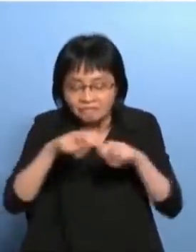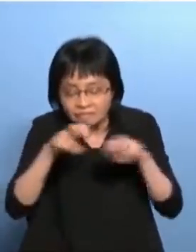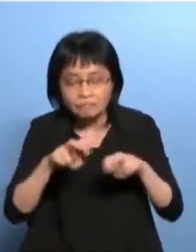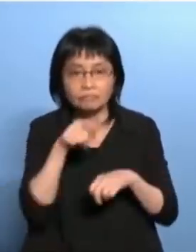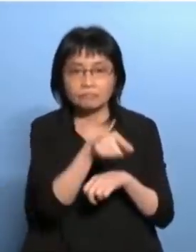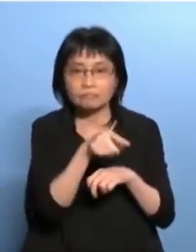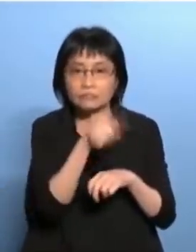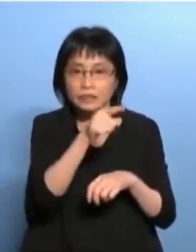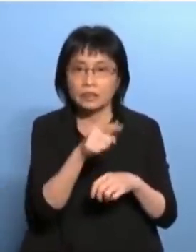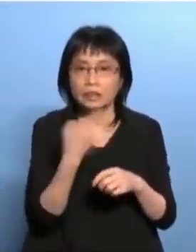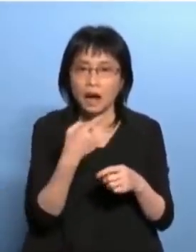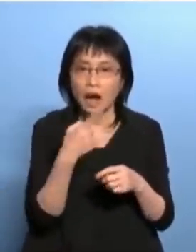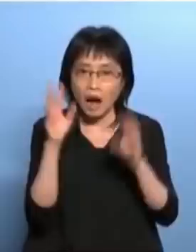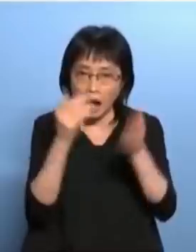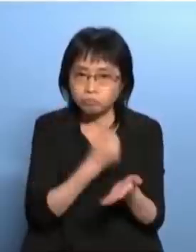旺的 出题目都不行